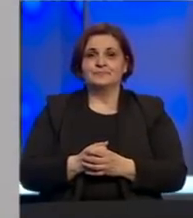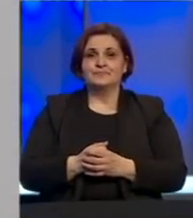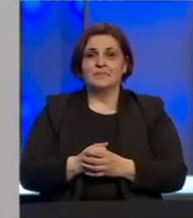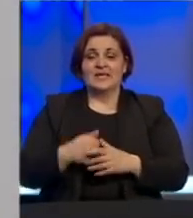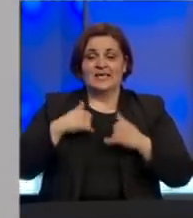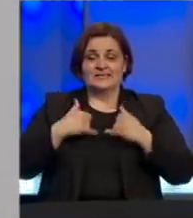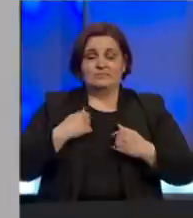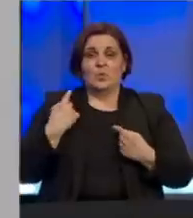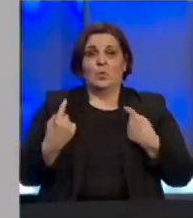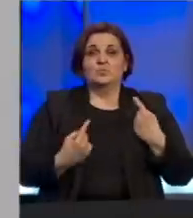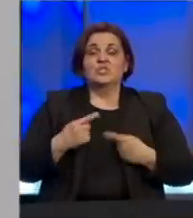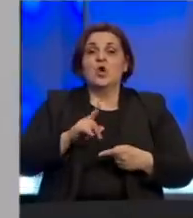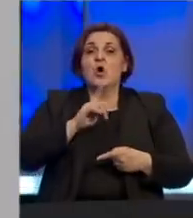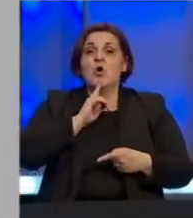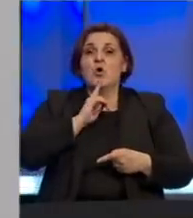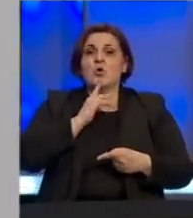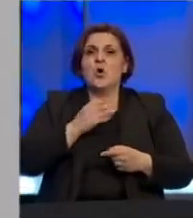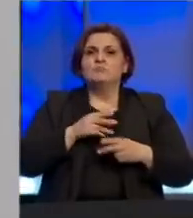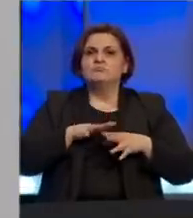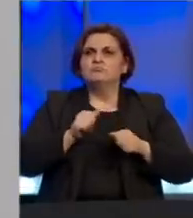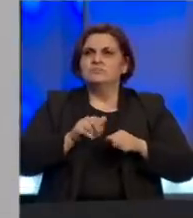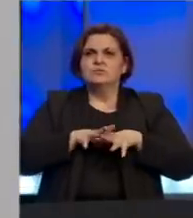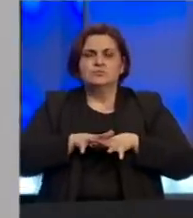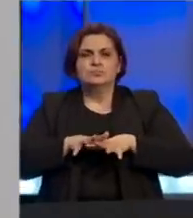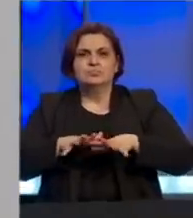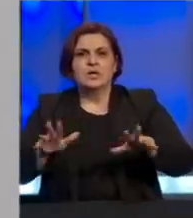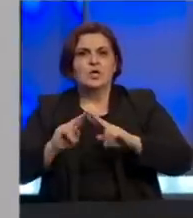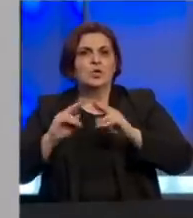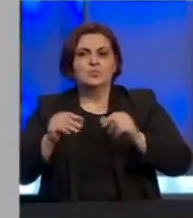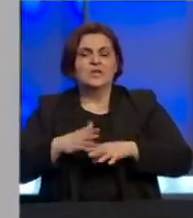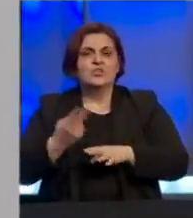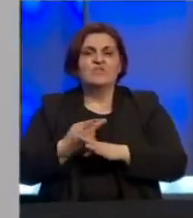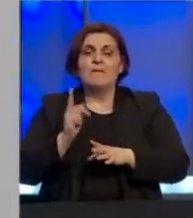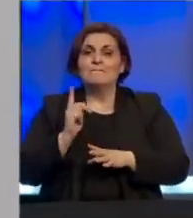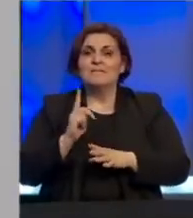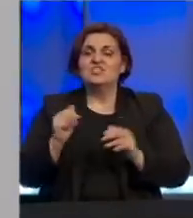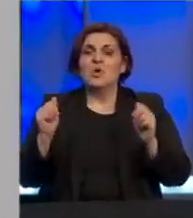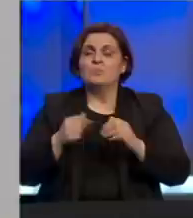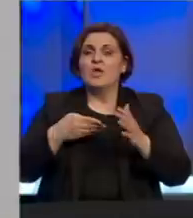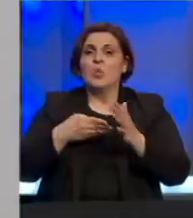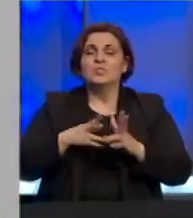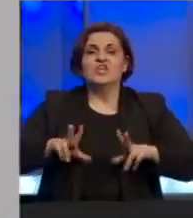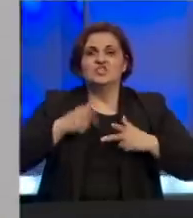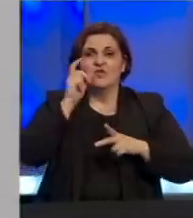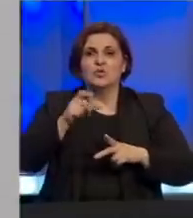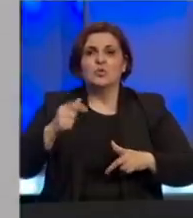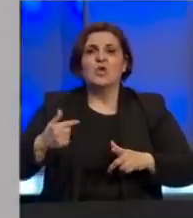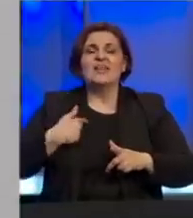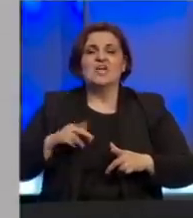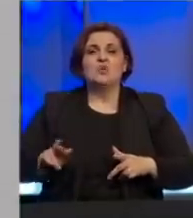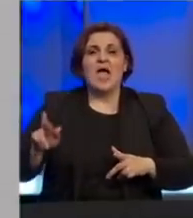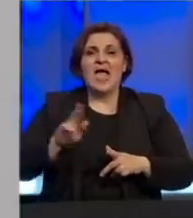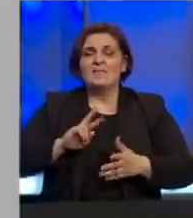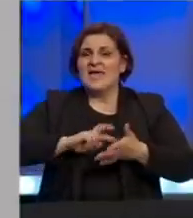Nalazimo se u situaciji u kojoj se zaraza brzo širi i rasprostranjena je u cijeloj zemlji prijetjeći da će ozbiljno utjecati na život ljudi i našu ekonomiju.